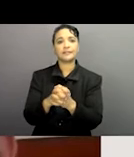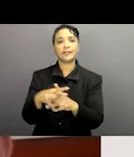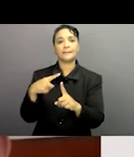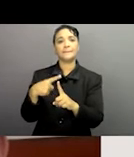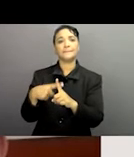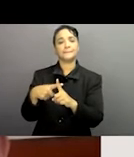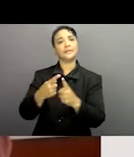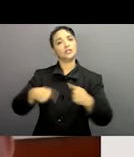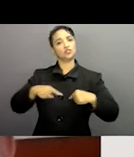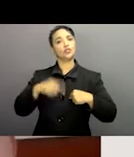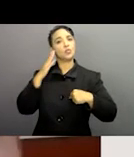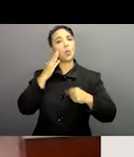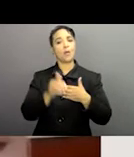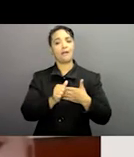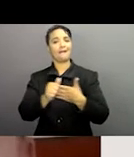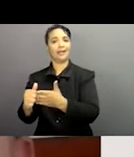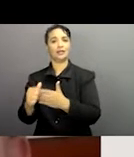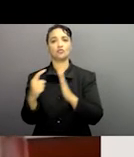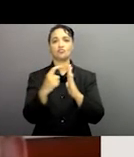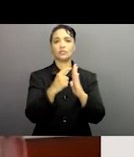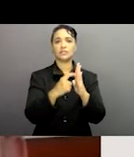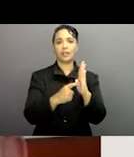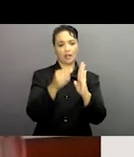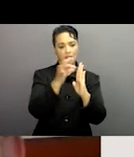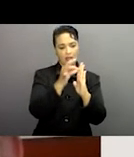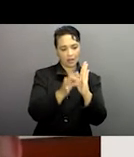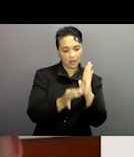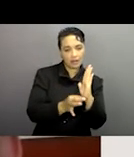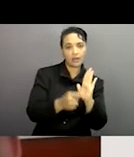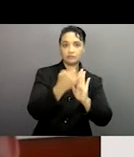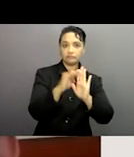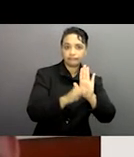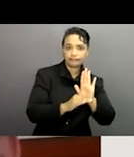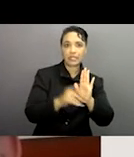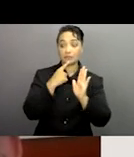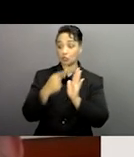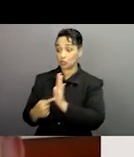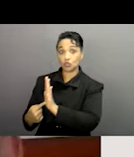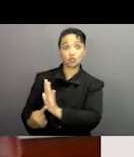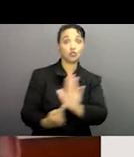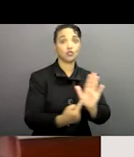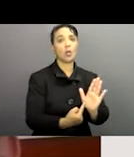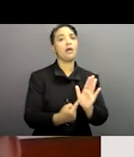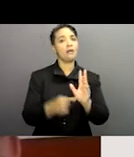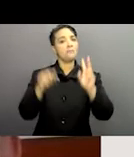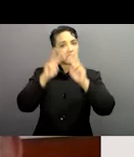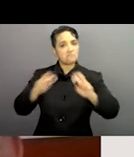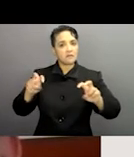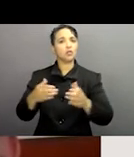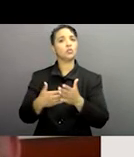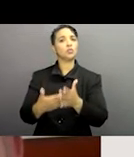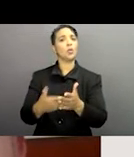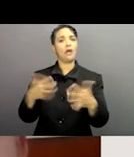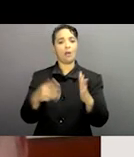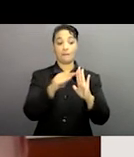ce qui a en conformité avec nos principes, nos principes directifs pour pouvoir élaborer, produire des preuves qui se focalisent